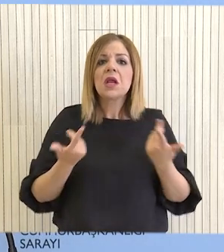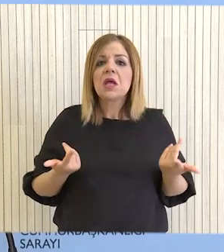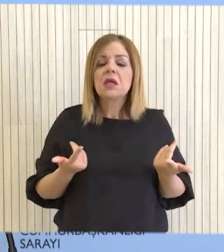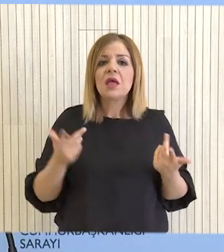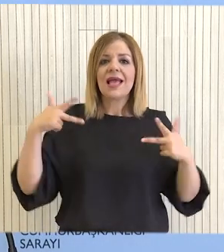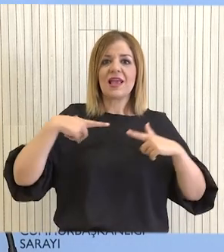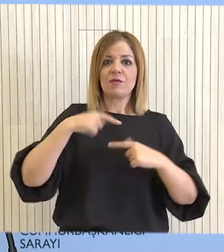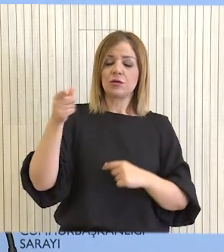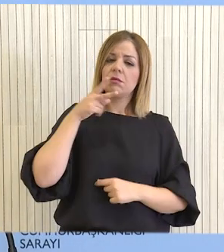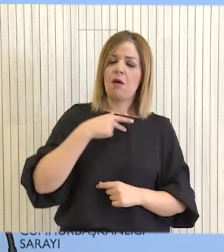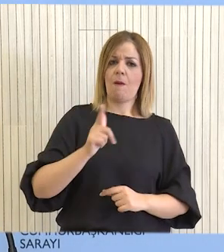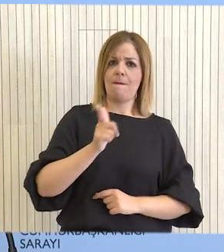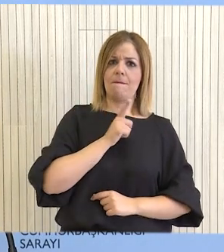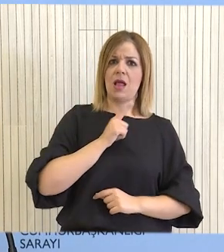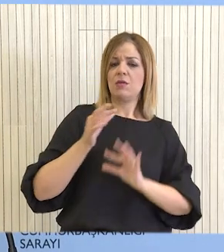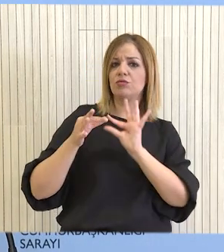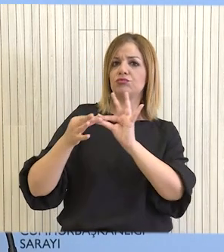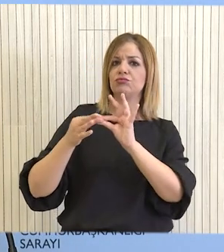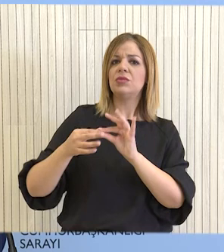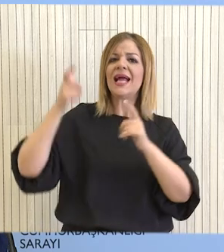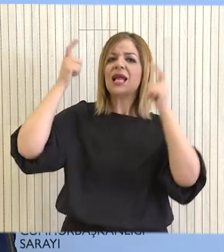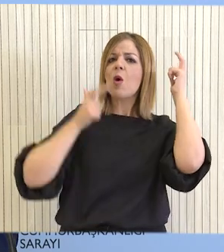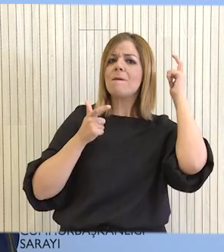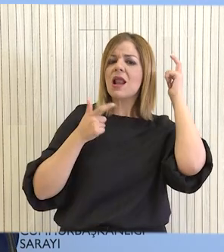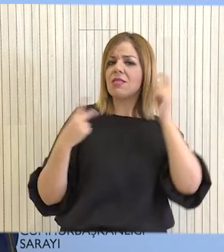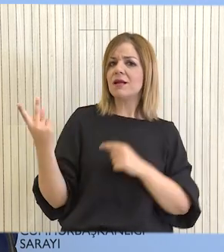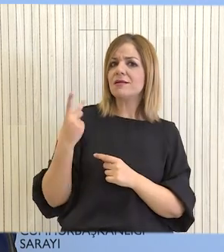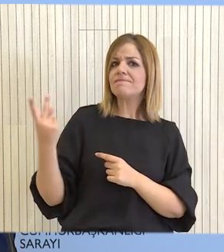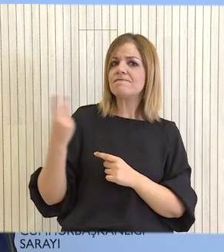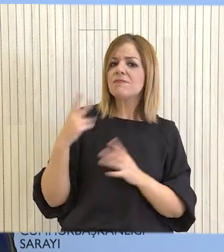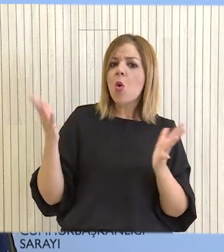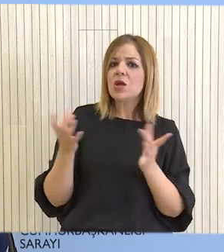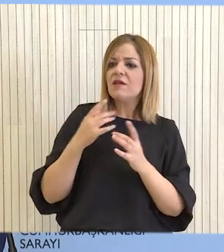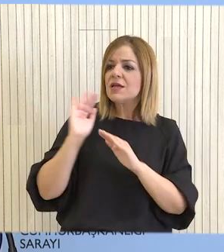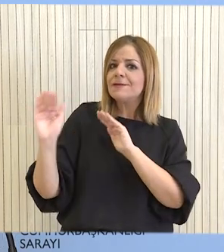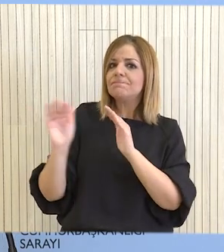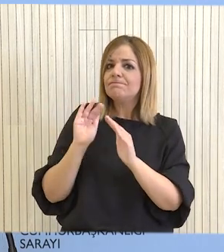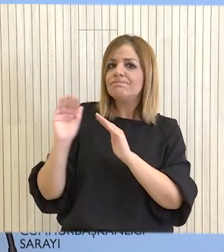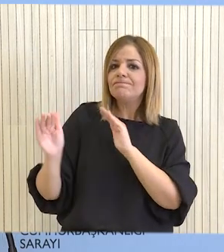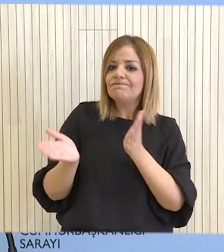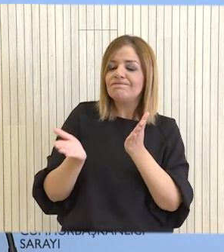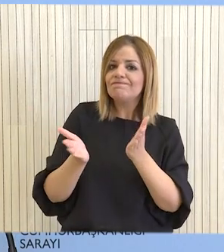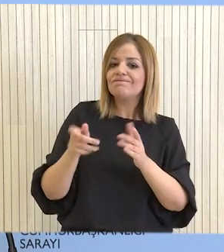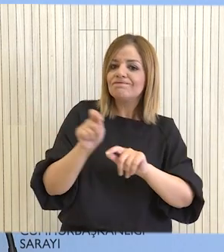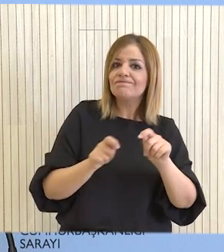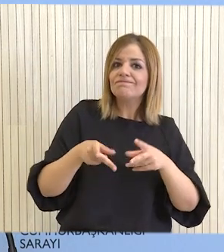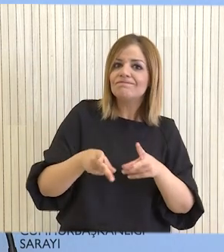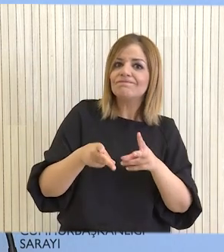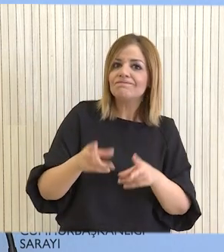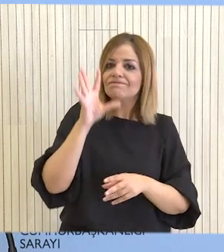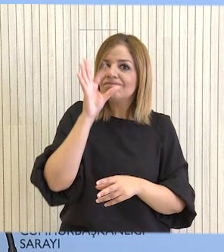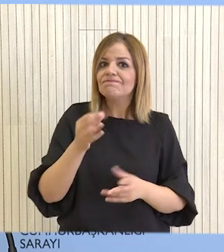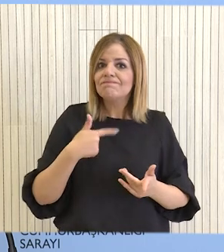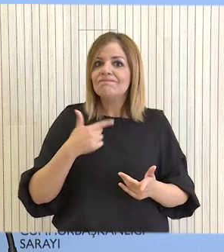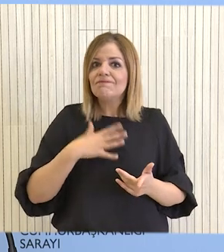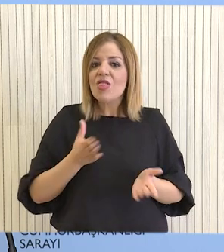Αναμένουμε, είμαστε σε διαρκή επικοινωνία με την Ενευτική Δύναμη την οποία με κάθε ευκαιρία επαναλαμβάνουμε την δική μας ειλικρινή